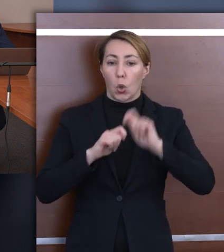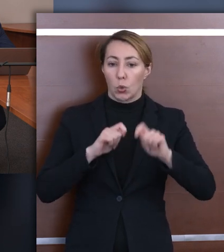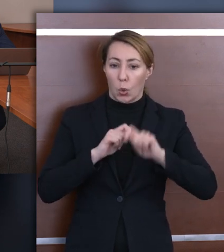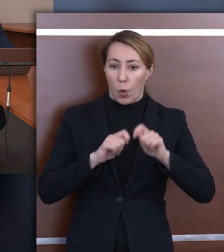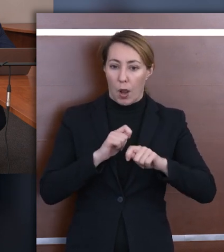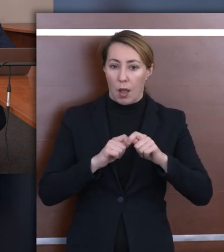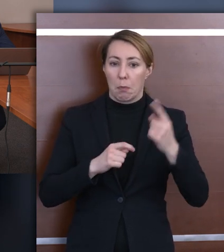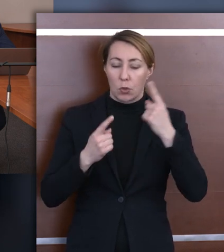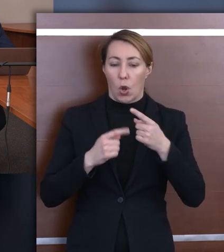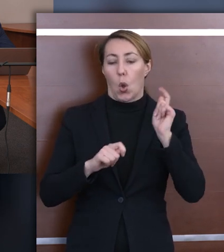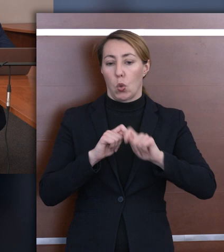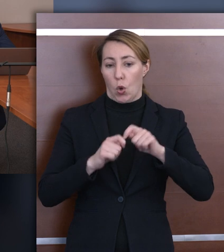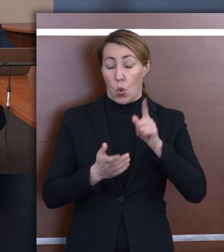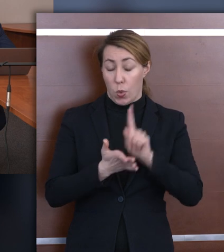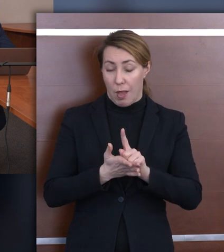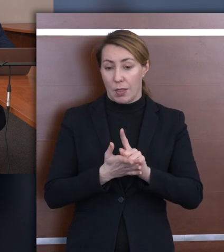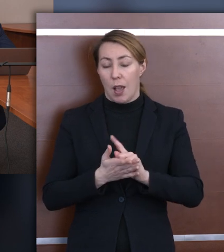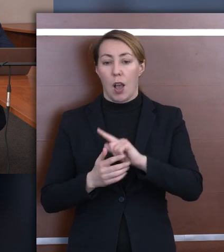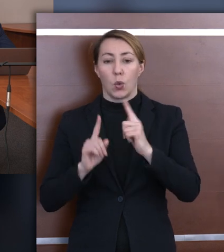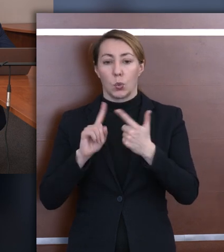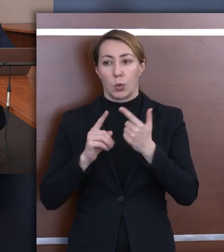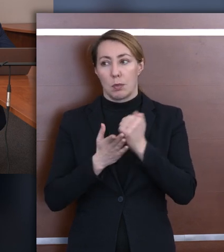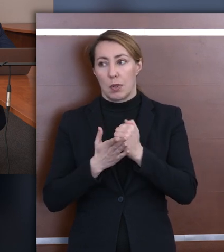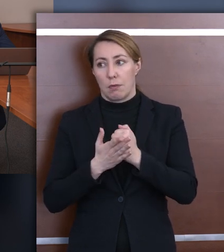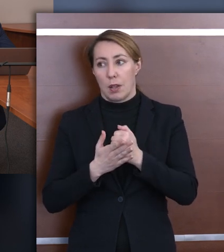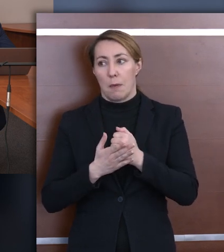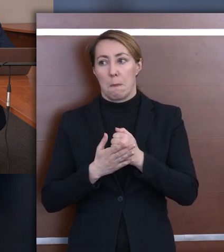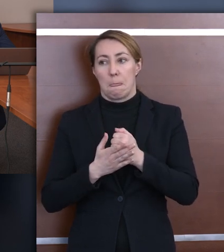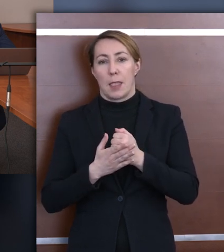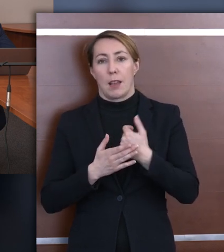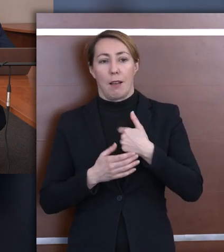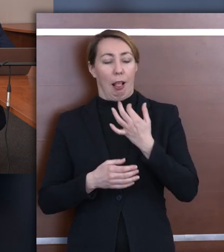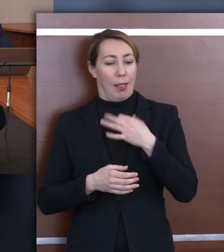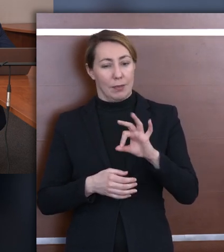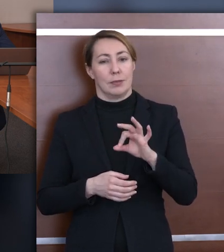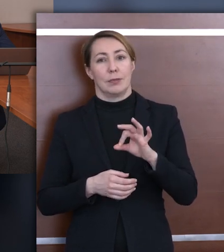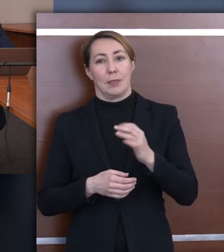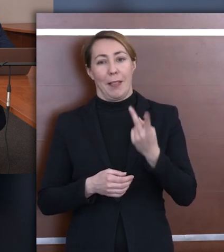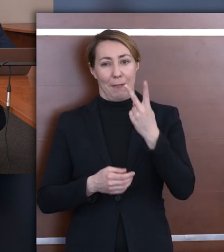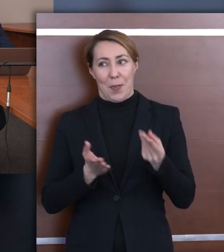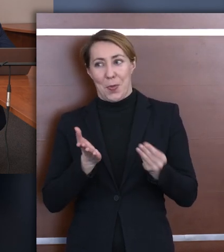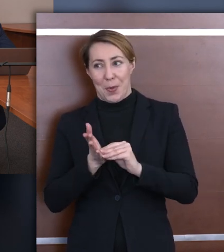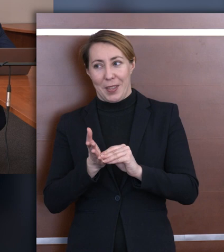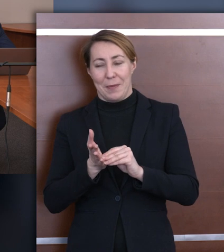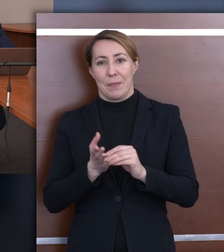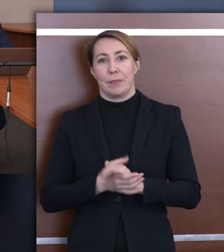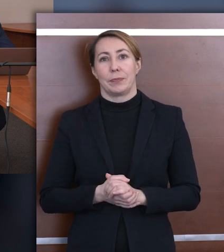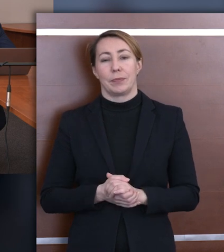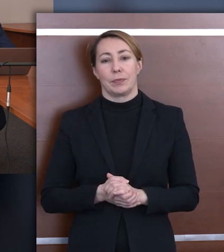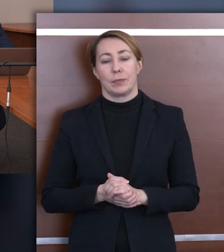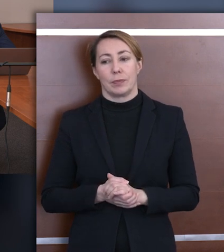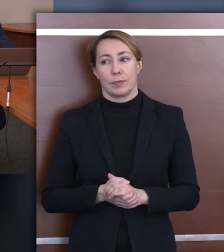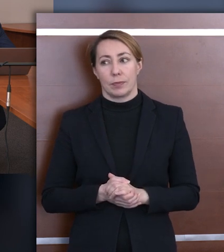była kontrola udana. I kolejna rzecz, w której się chyba specjalizuje, jeszcze dwie dodam, jeżeli mogę oczywiście, w której się specjalizuje,